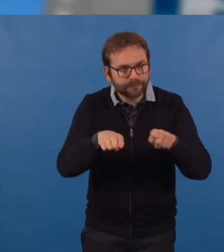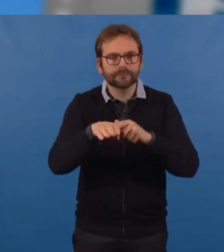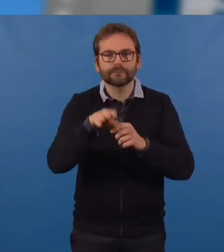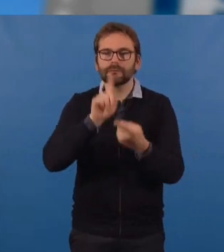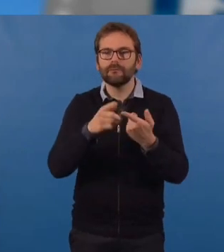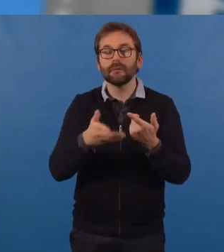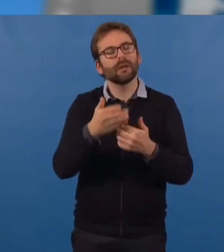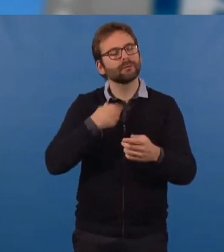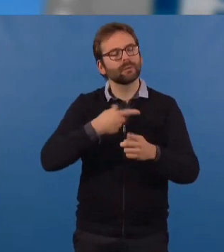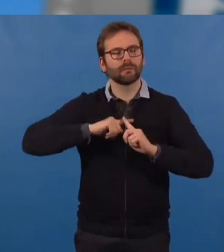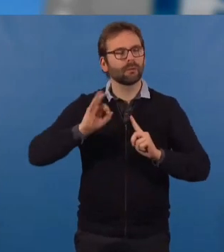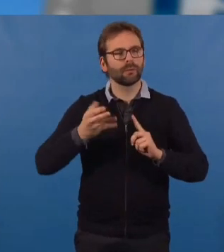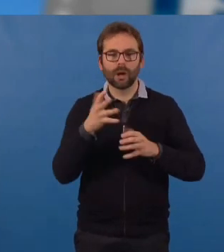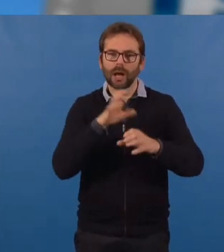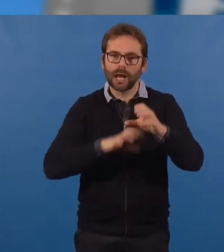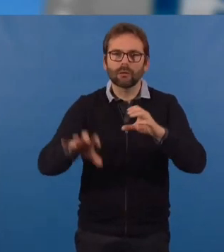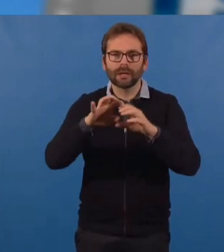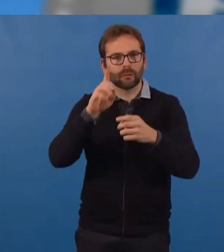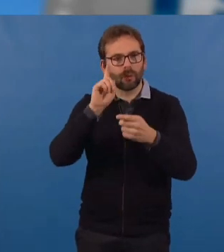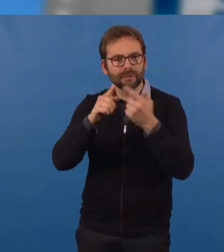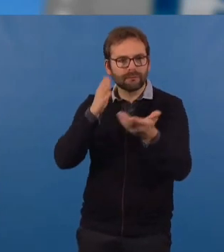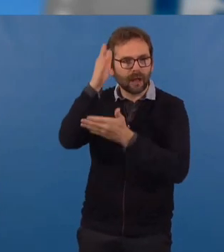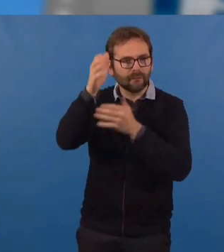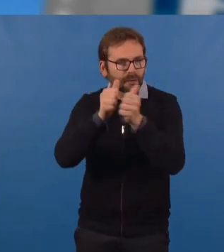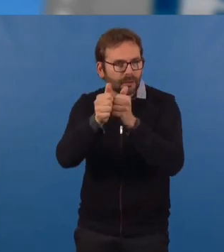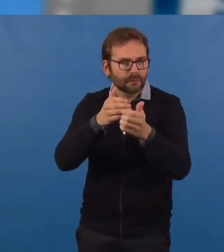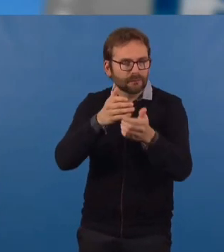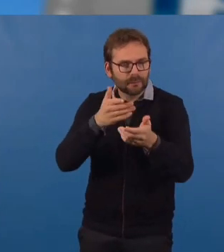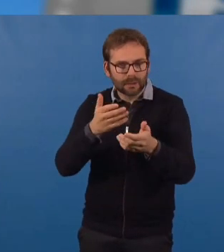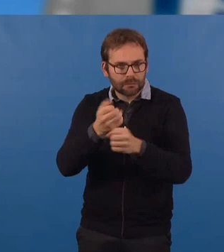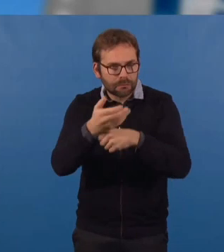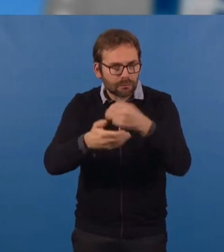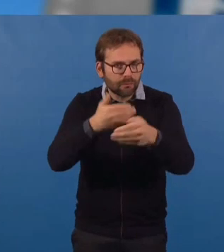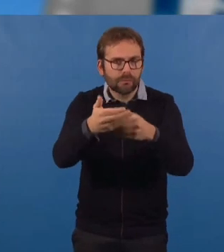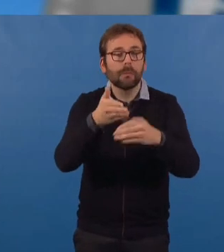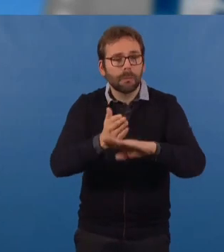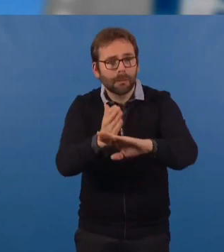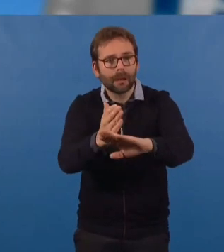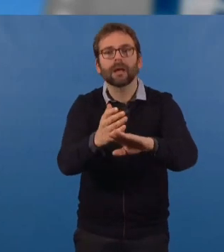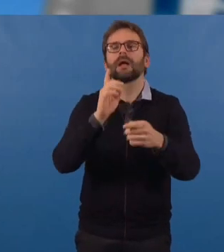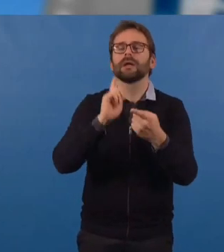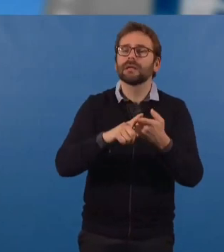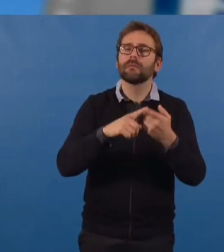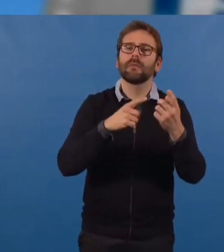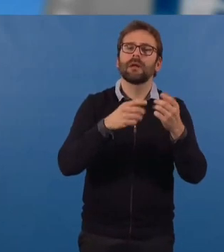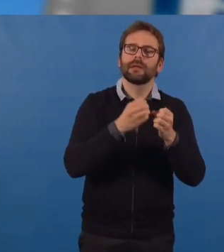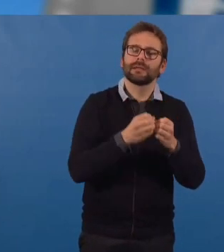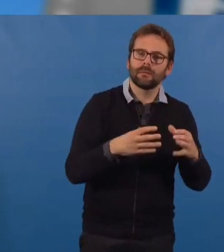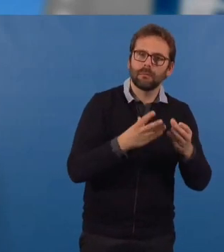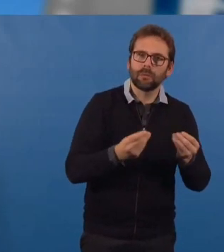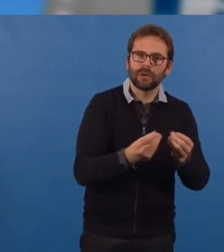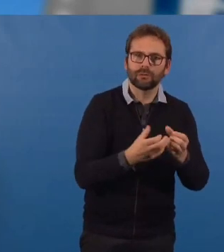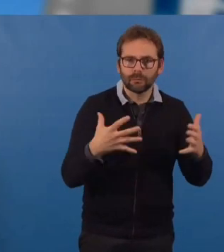nous en sommes persuadés, notre agglomération, aux défis de demain, qu'ils soient démographiques, sociaux ou environnementaux. C'est le cas lorsque nous